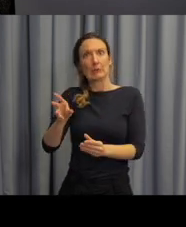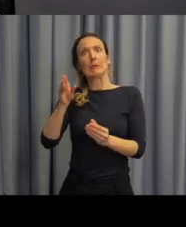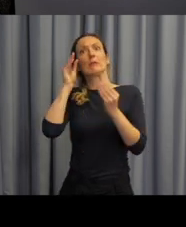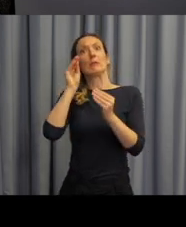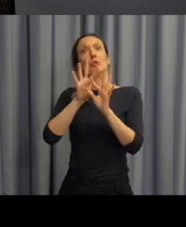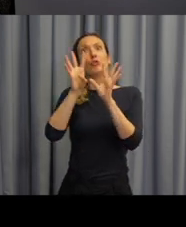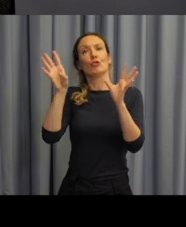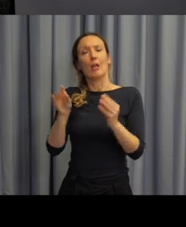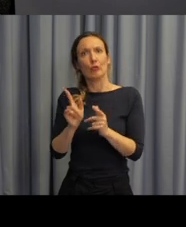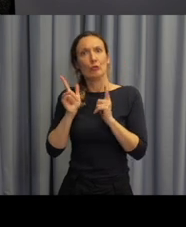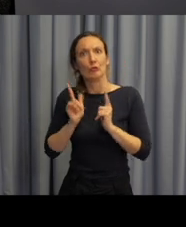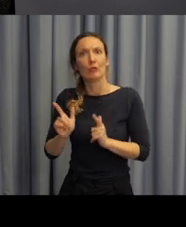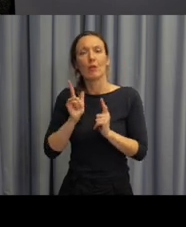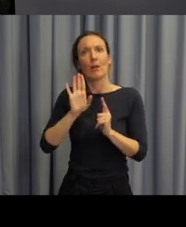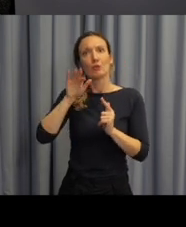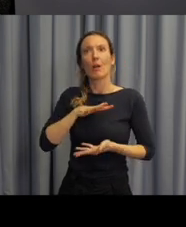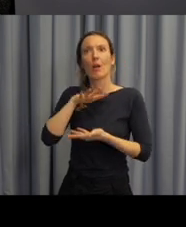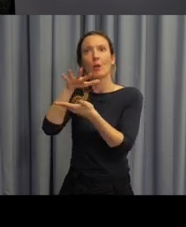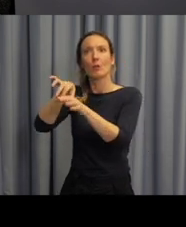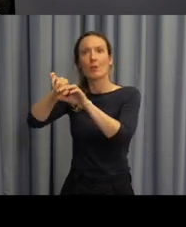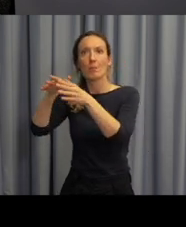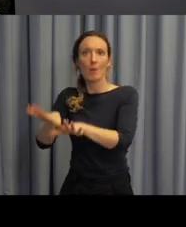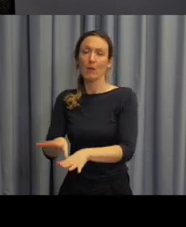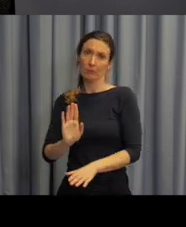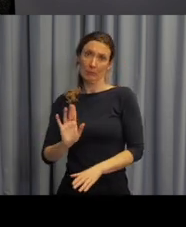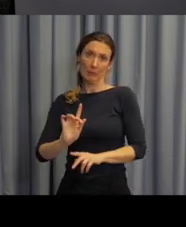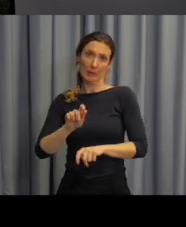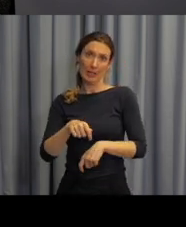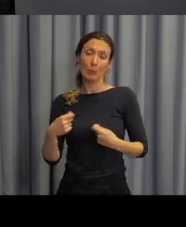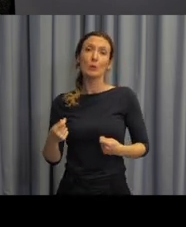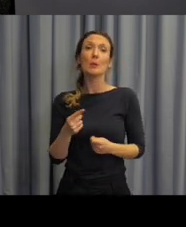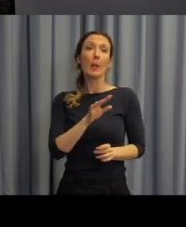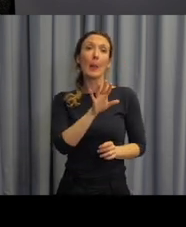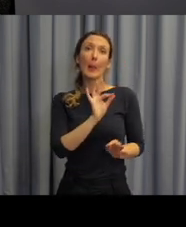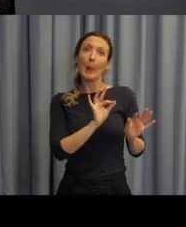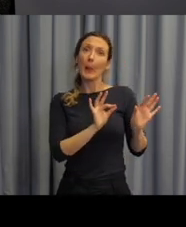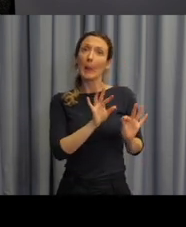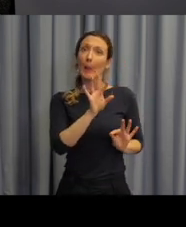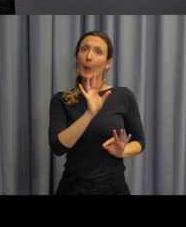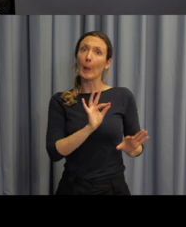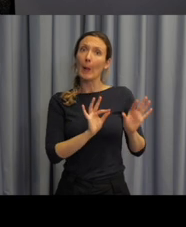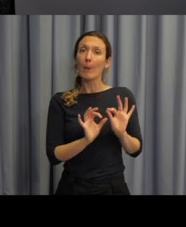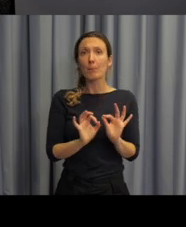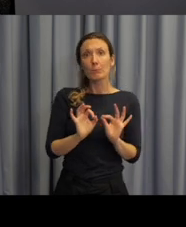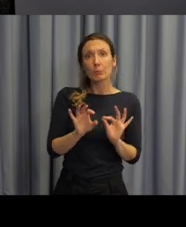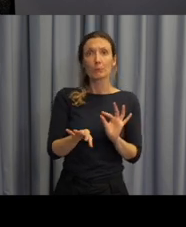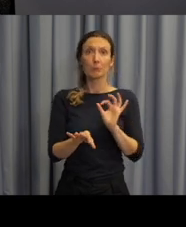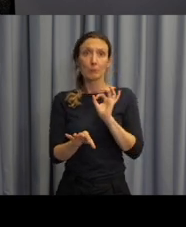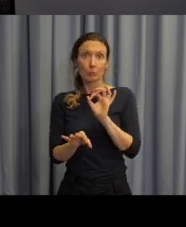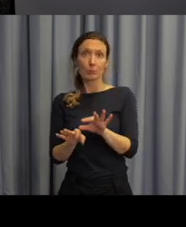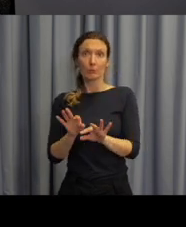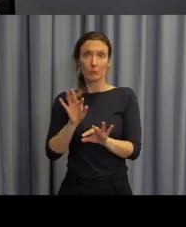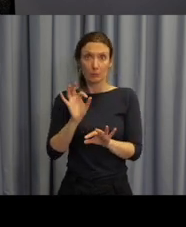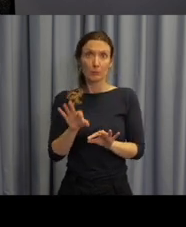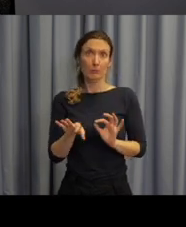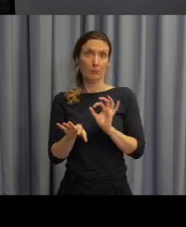znalostí, více učiva. Ale stačí nám vlastně na úplném začátku pracovat